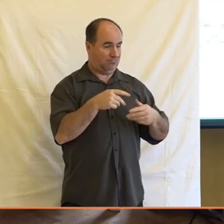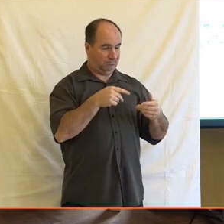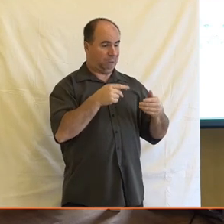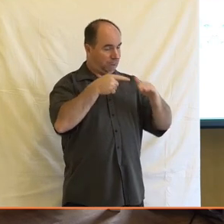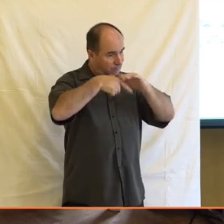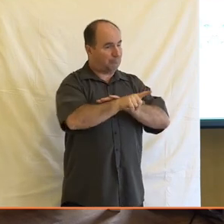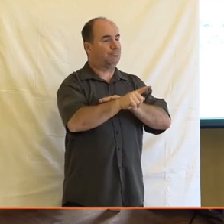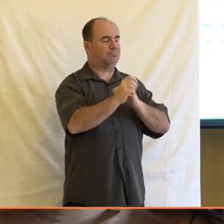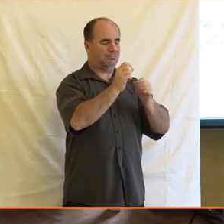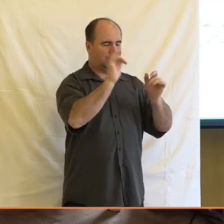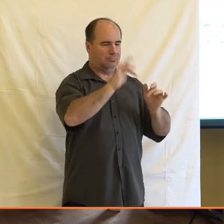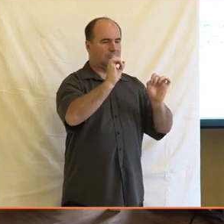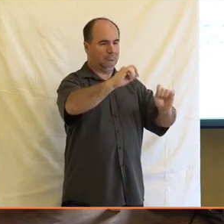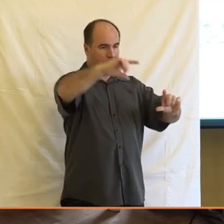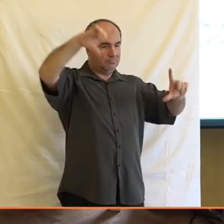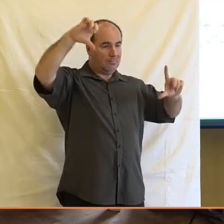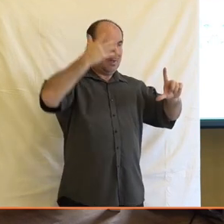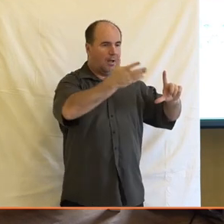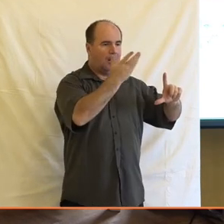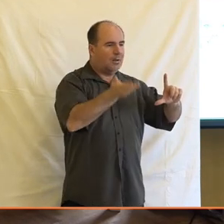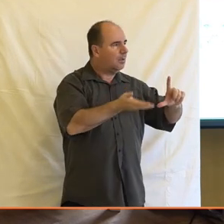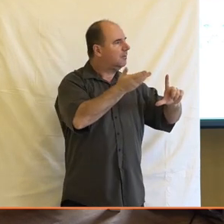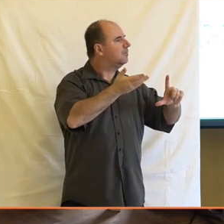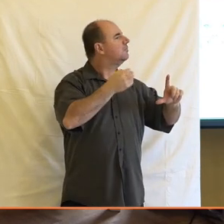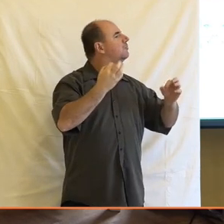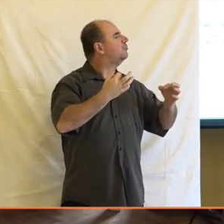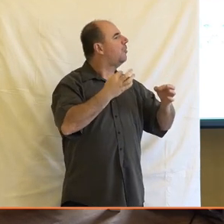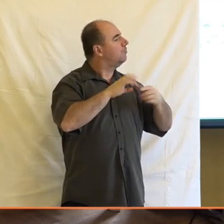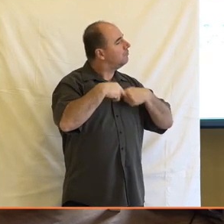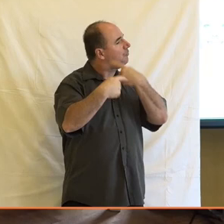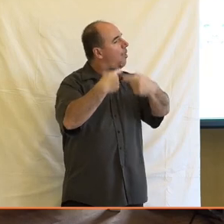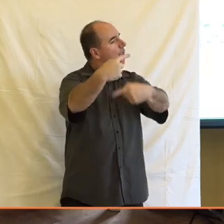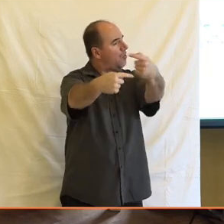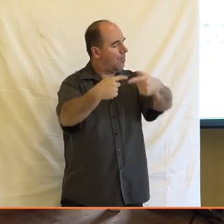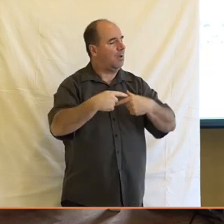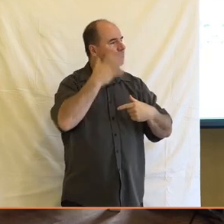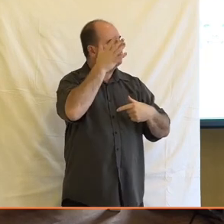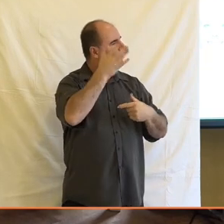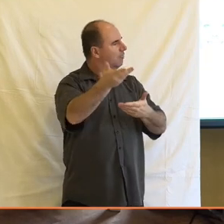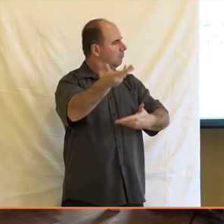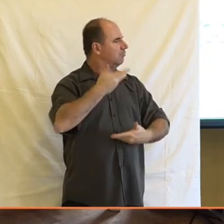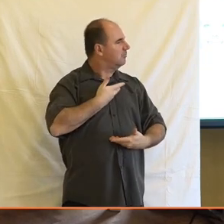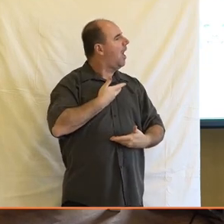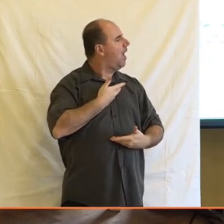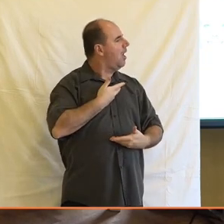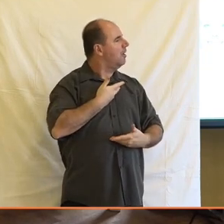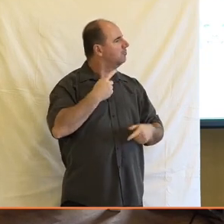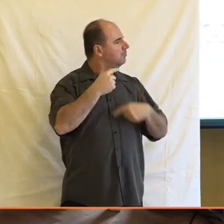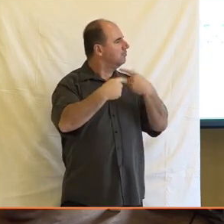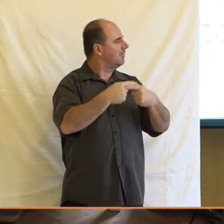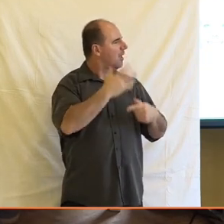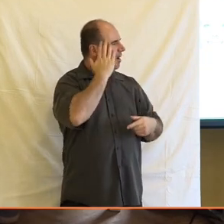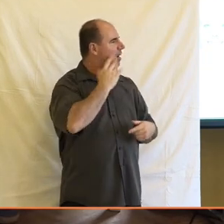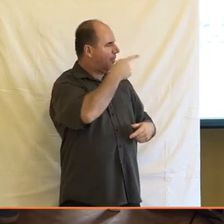rádi četli, co to v dlouhodobém jako hledisku vlastně může přiníst nám. A můžu teda poprosit vás,